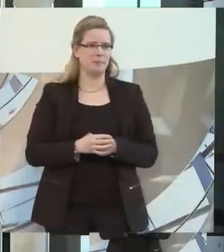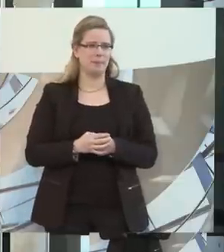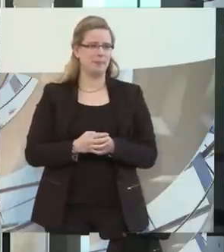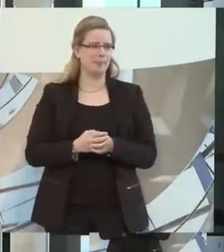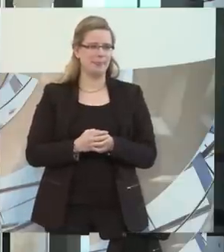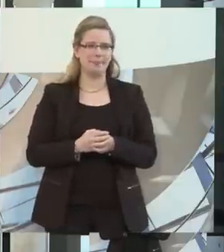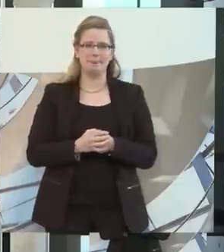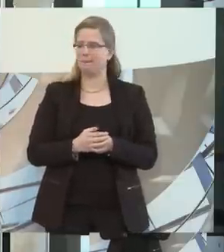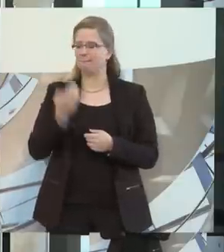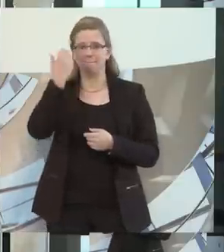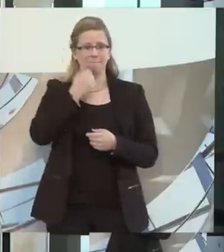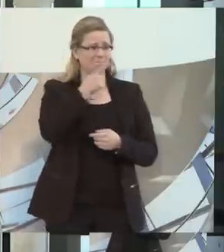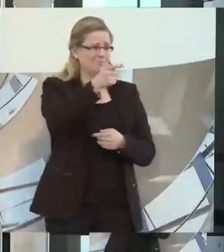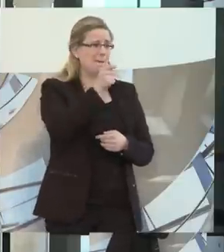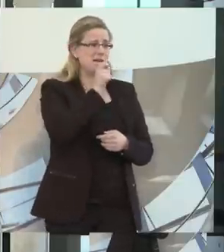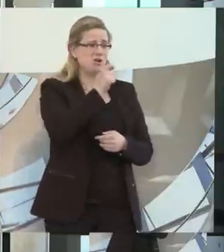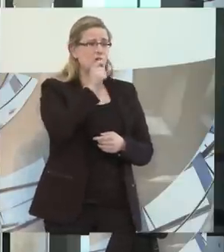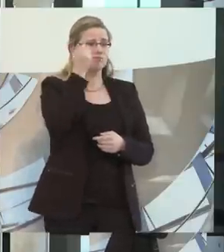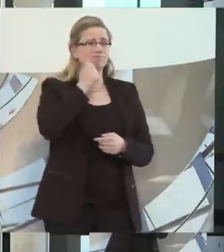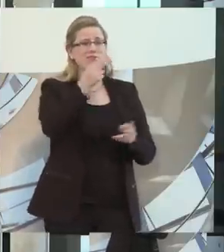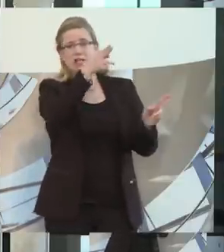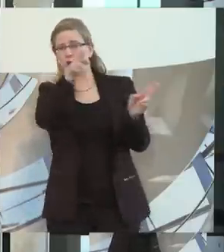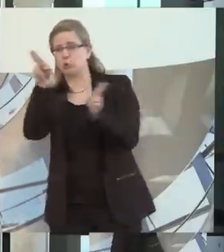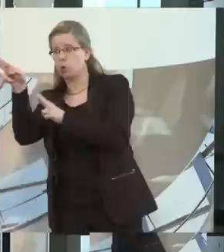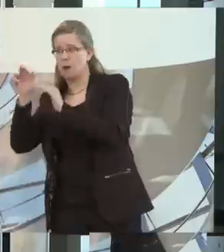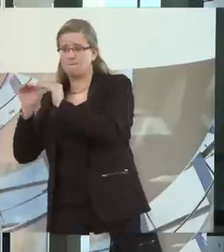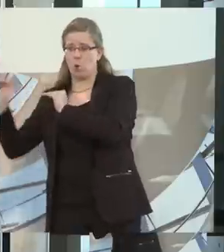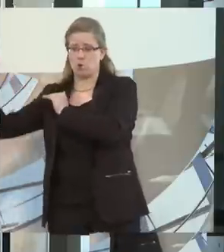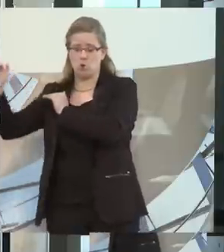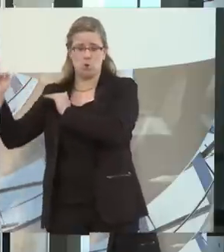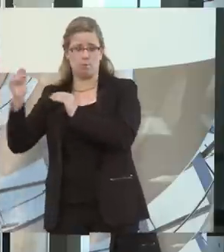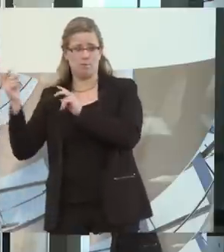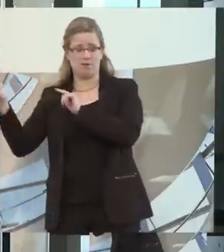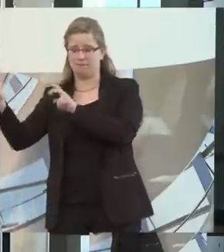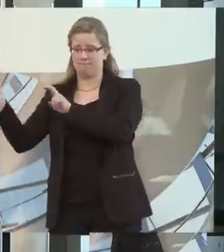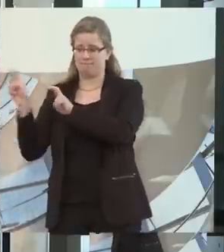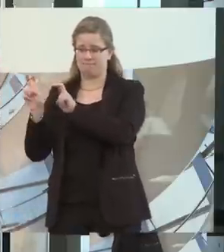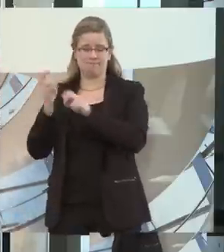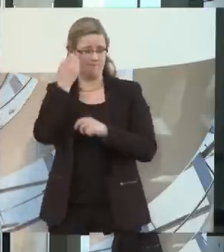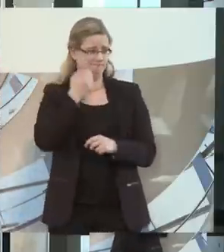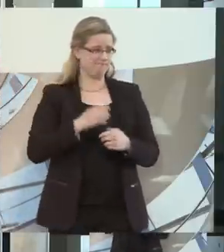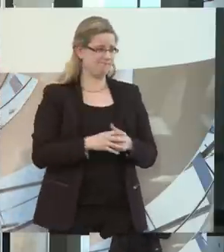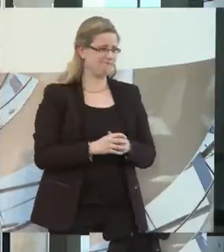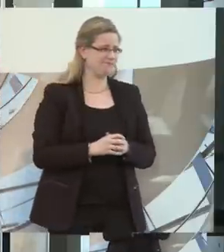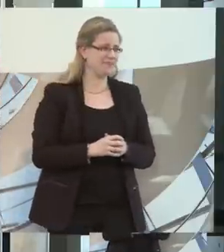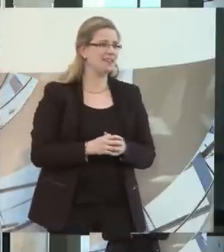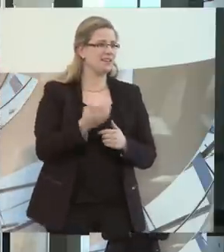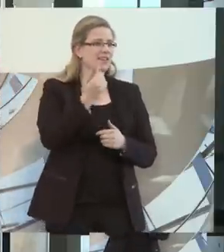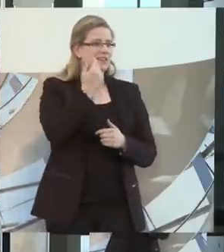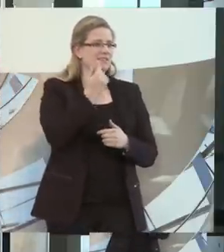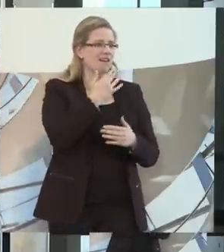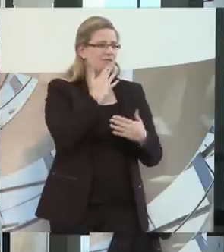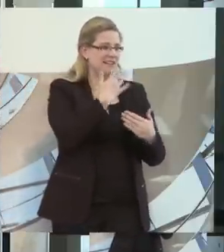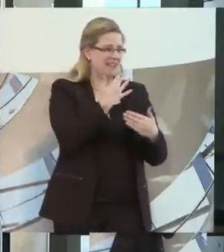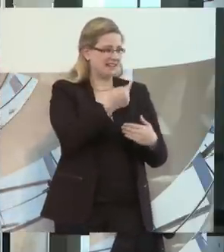zum Podium zurückgehen. Ja, vielen Dank für den Impuls gerade. Zu dem Letzten, da